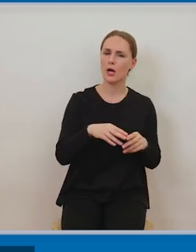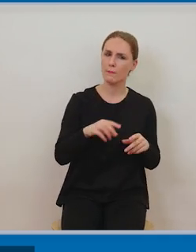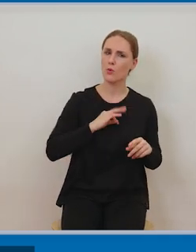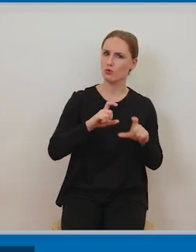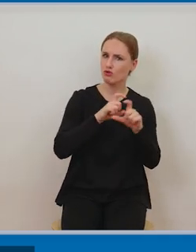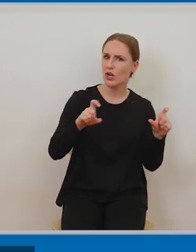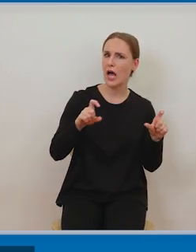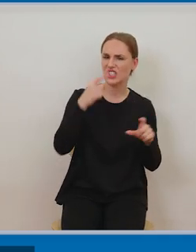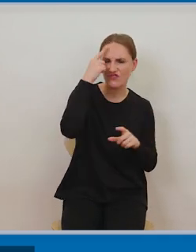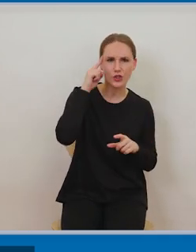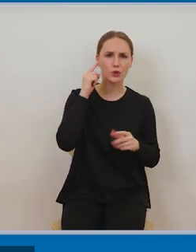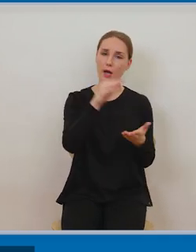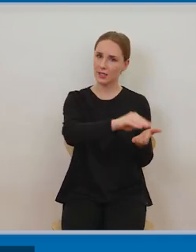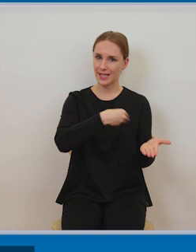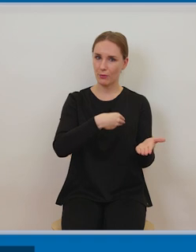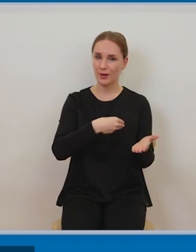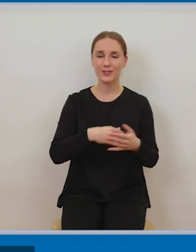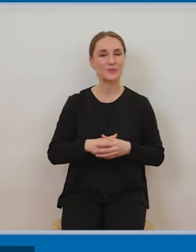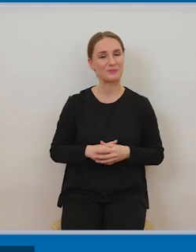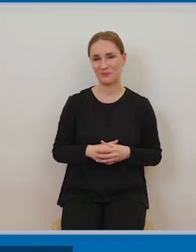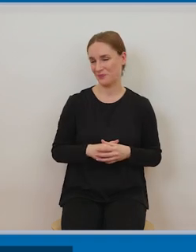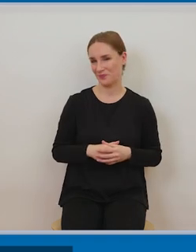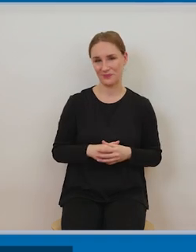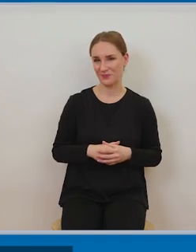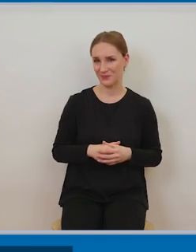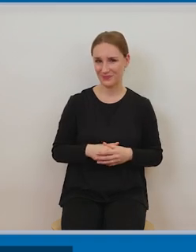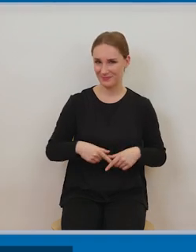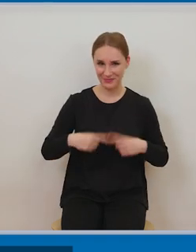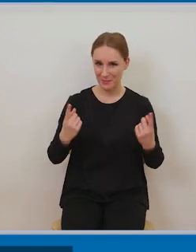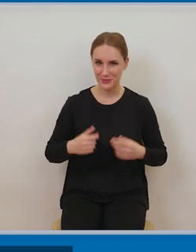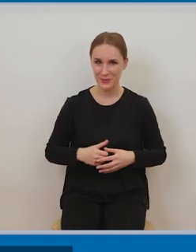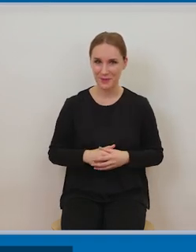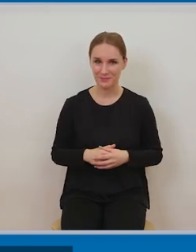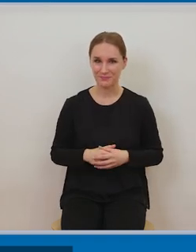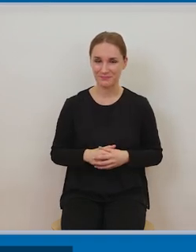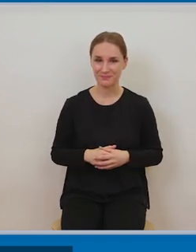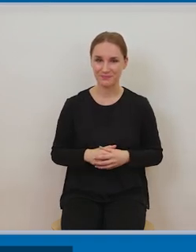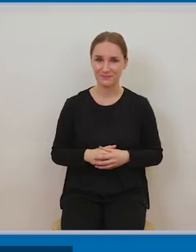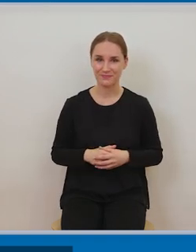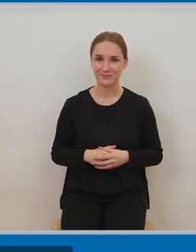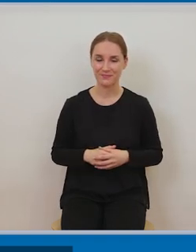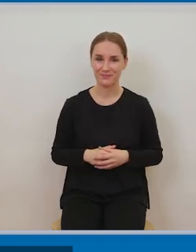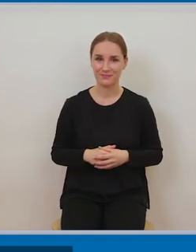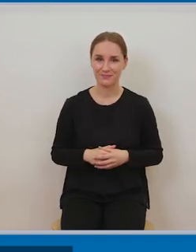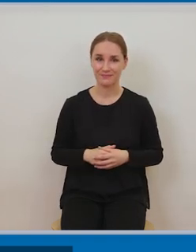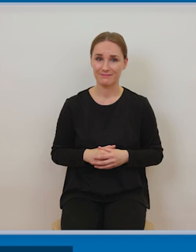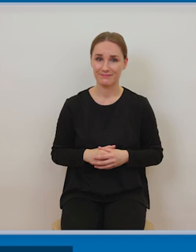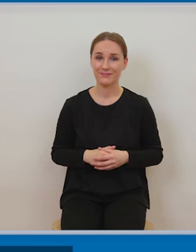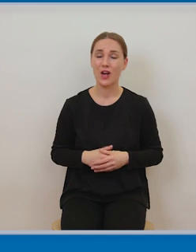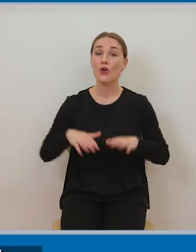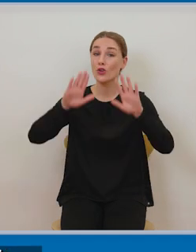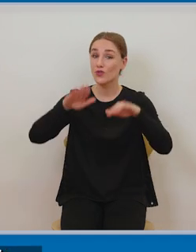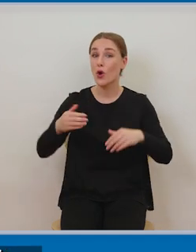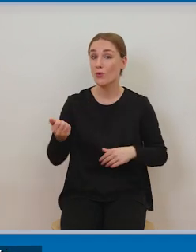edukacyjny przewidziany dla uczelni dla nauczycieli akademickich ten użytek o którym chcemy teraz króciutko